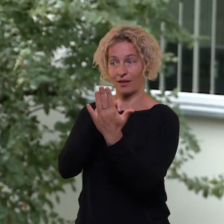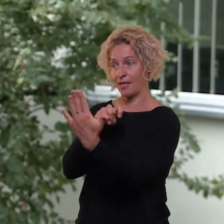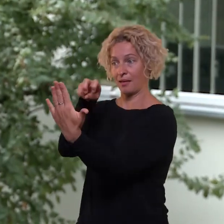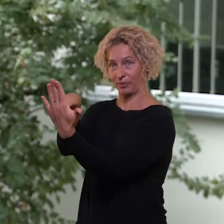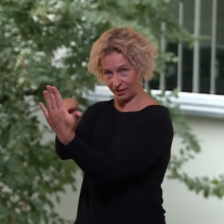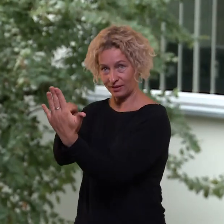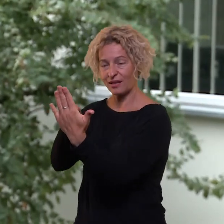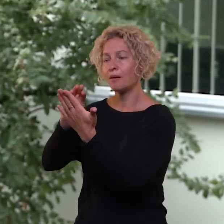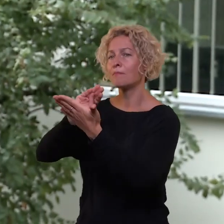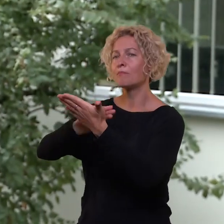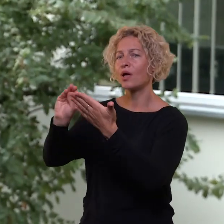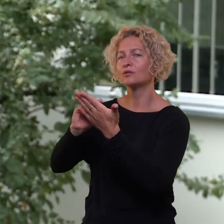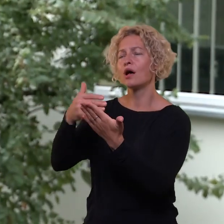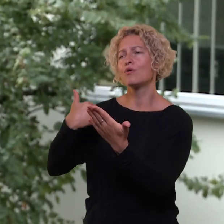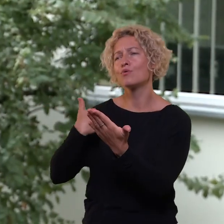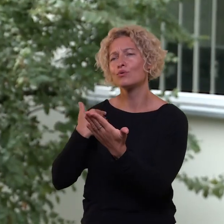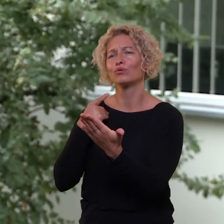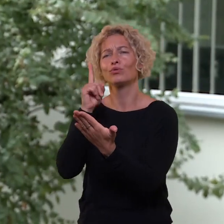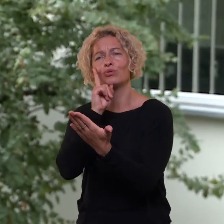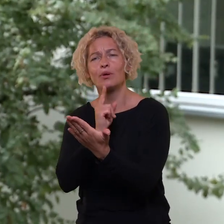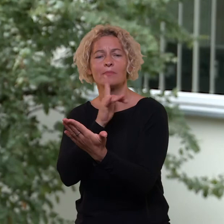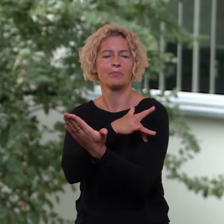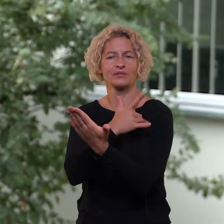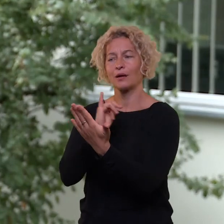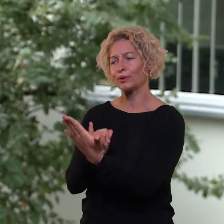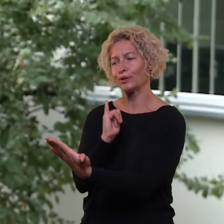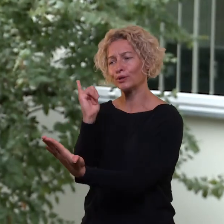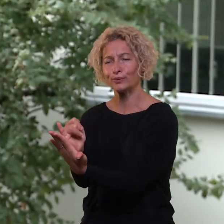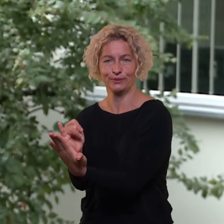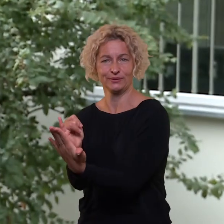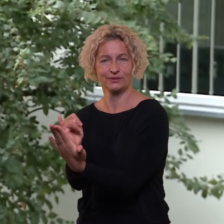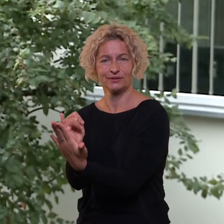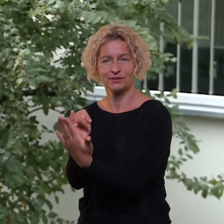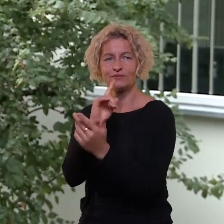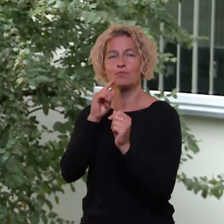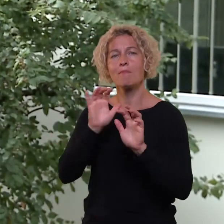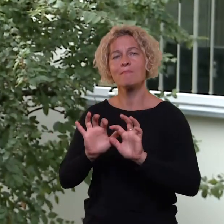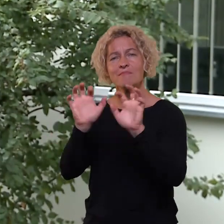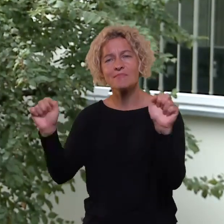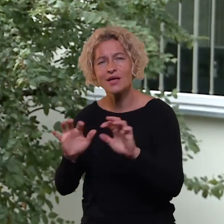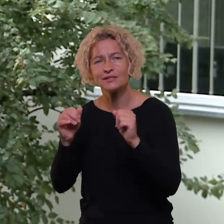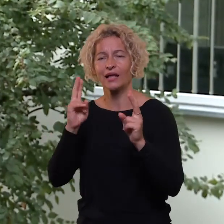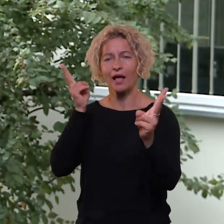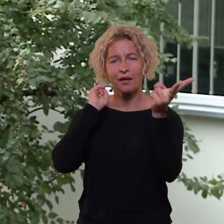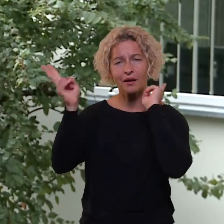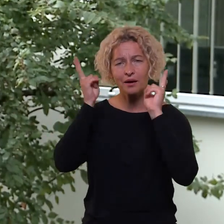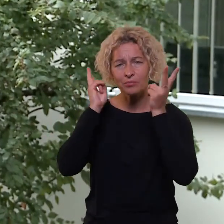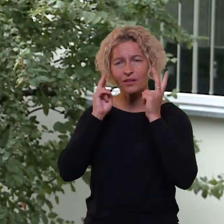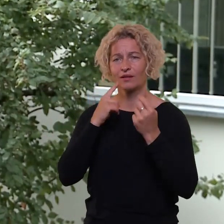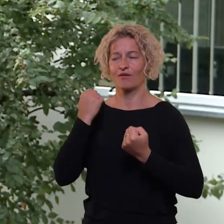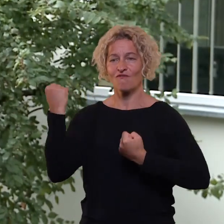nurodo, kad jie norėtų dirbti paslaugus strityje masažuotojais, skirpėjais,